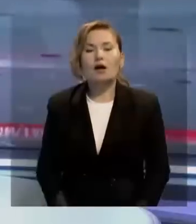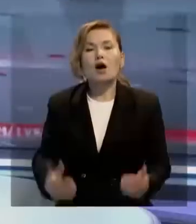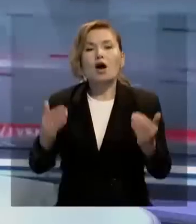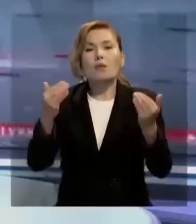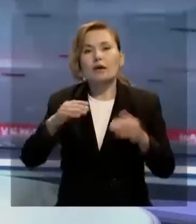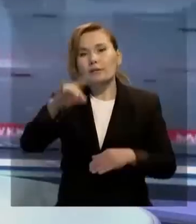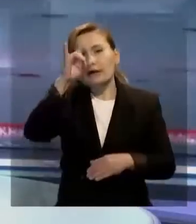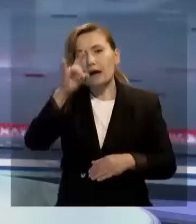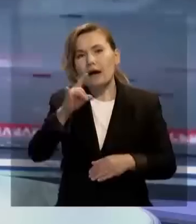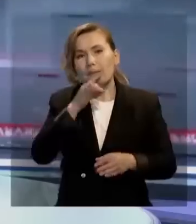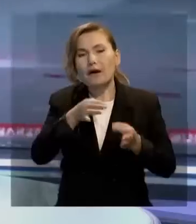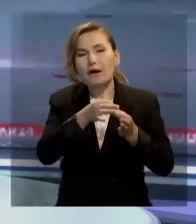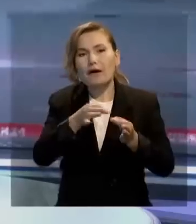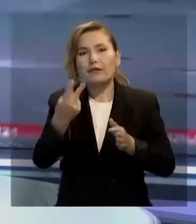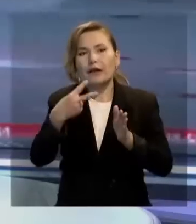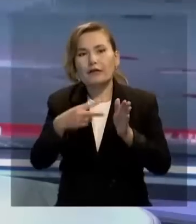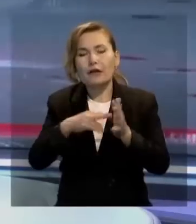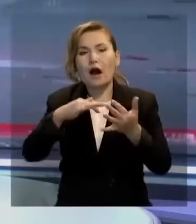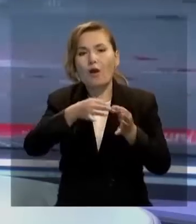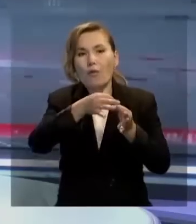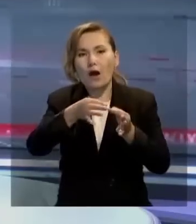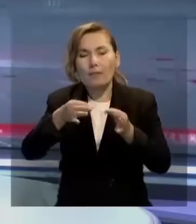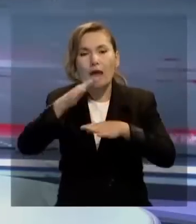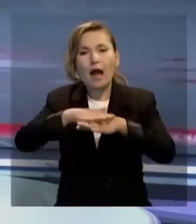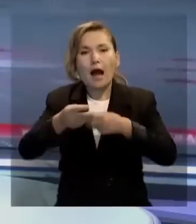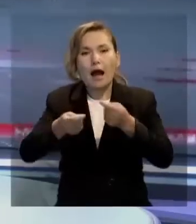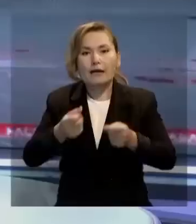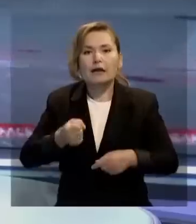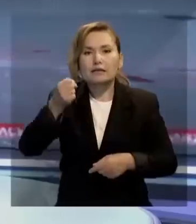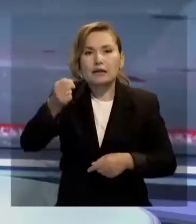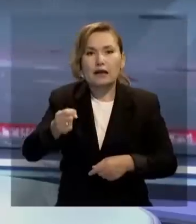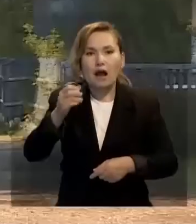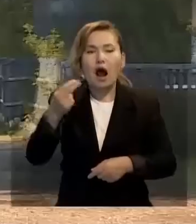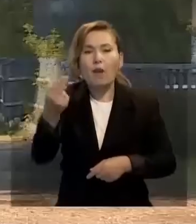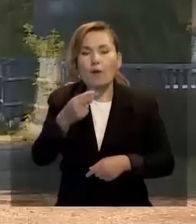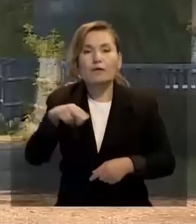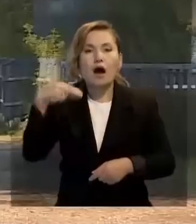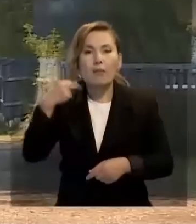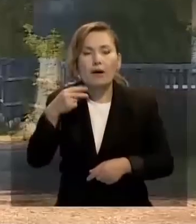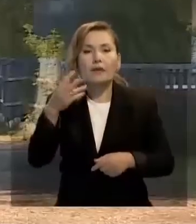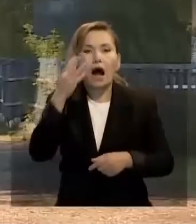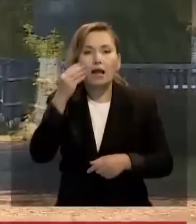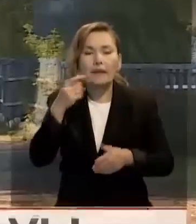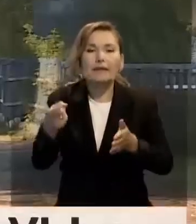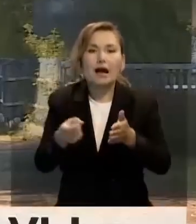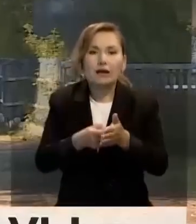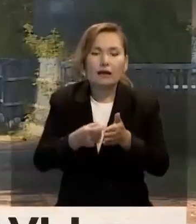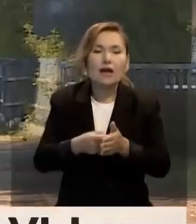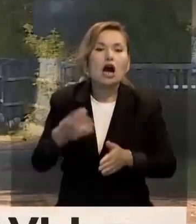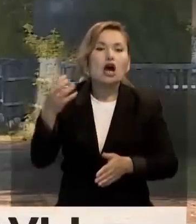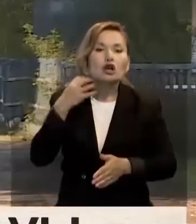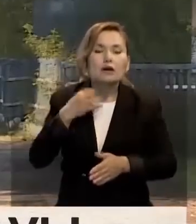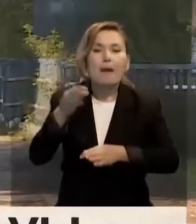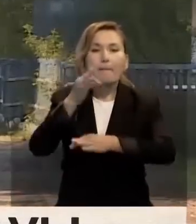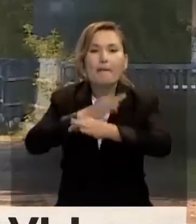Бүгін елімізде 27 ауылдық оқұрықте әкімдер сайланады. Ақмұла, Ақтөбе, Алматы, Қарағанды, Қызылорда